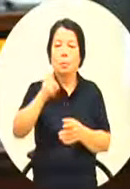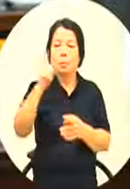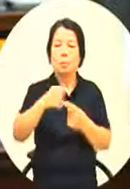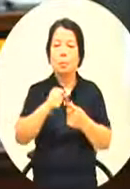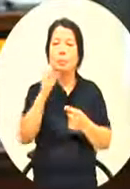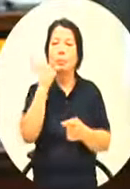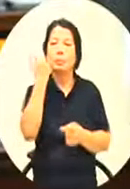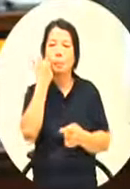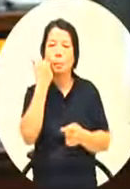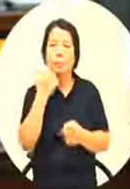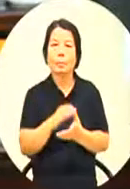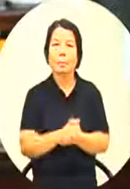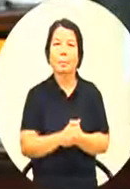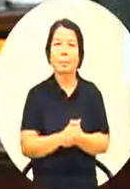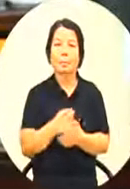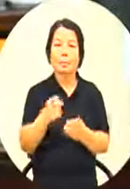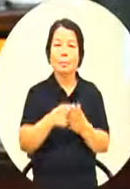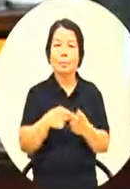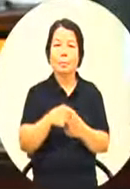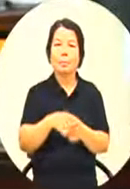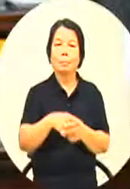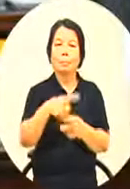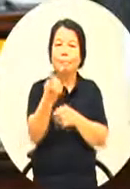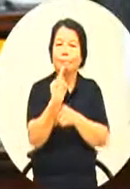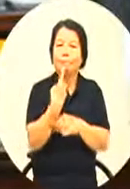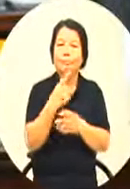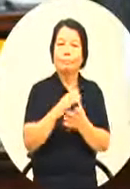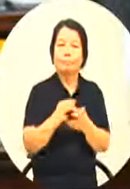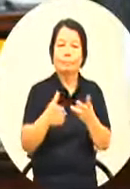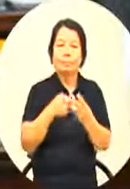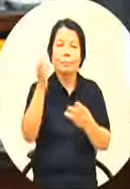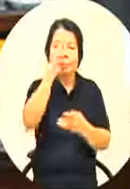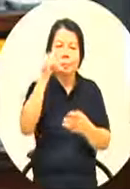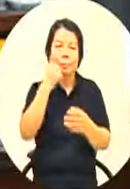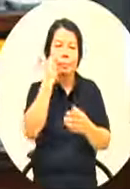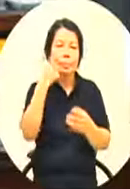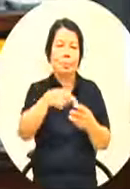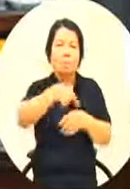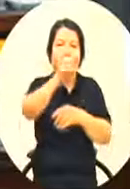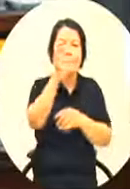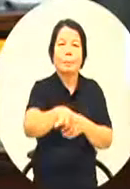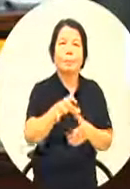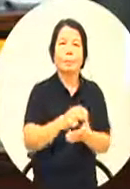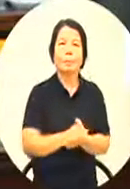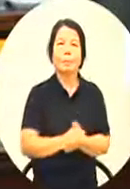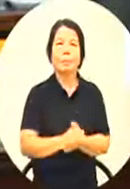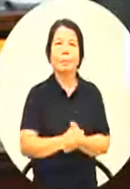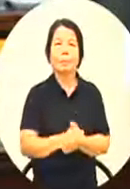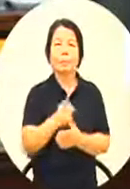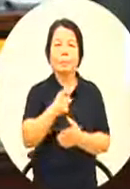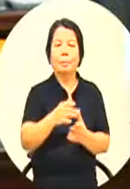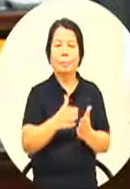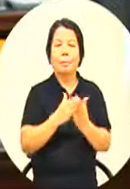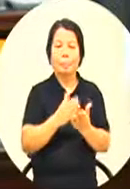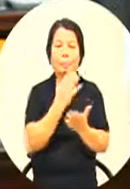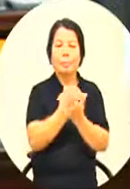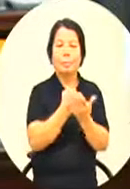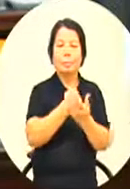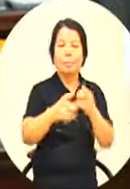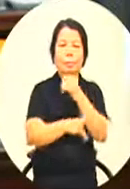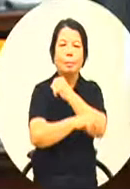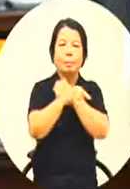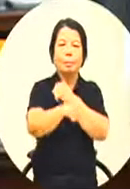你是谁你从哪里来你找谁你要去哪里那个是存在主义很基本的问题